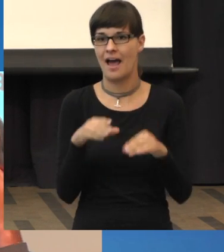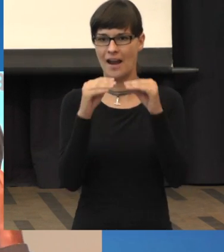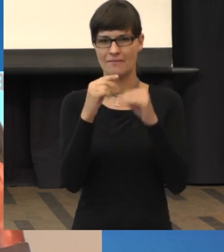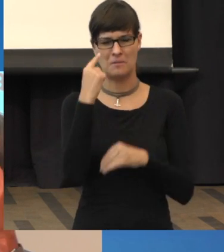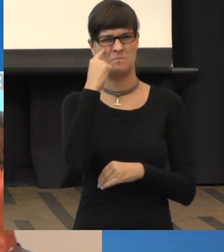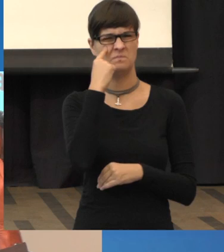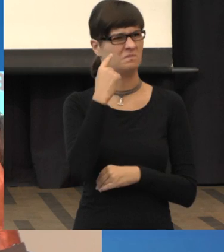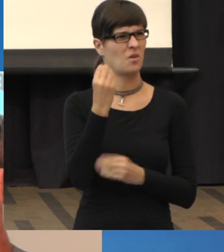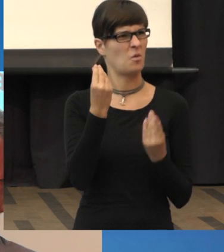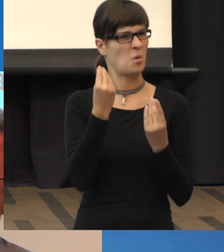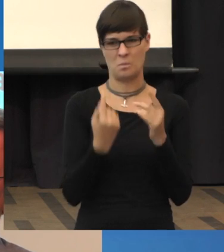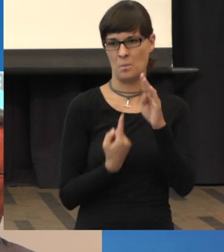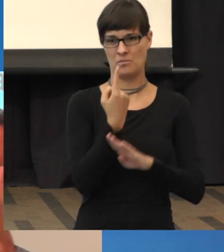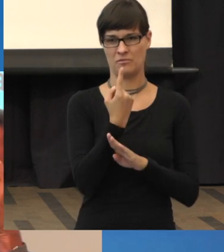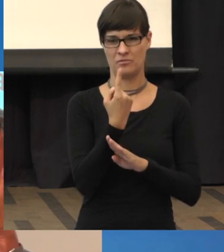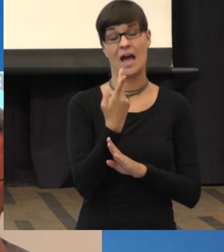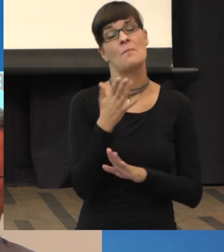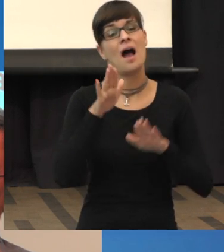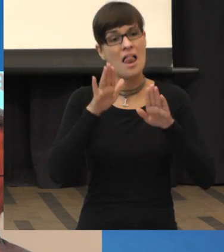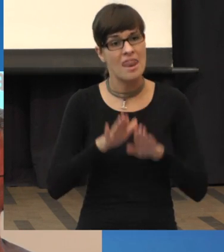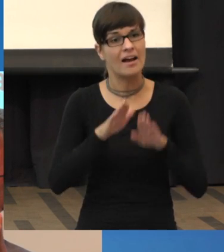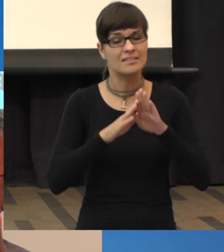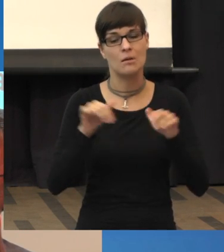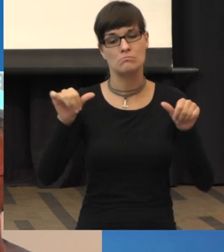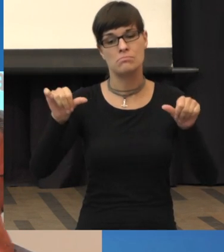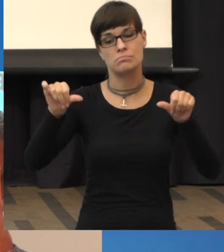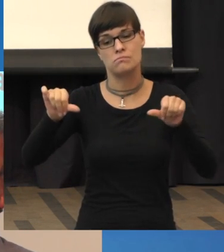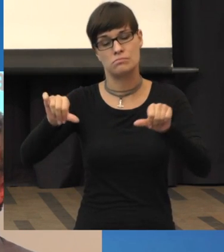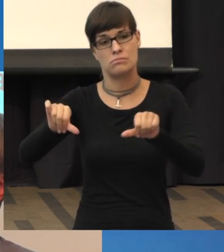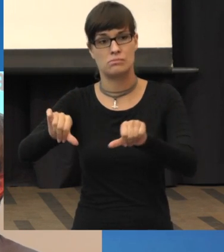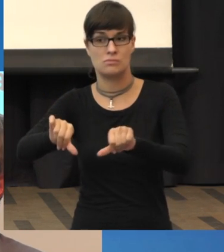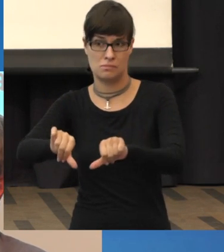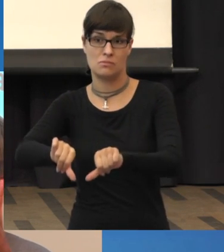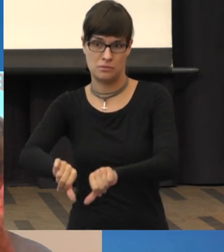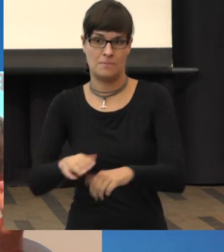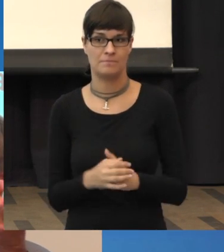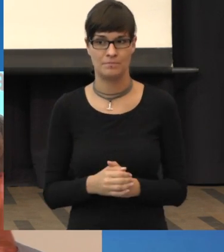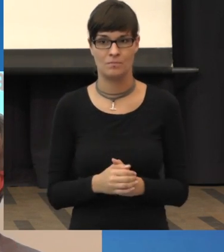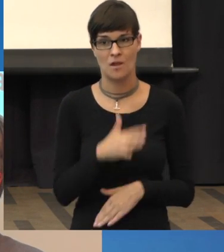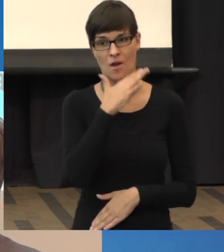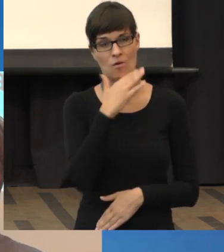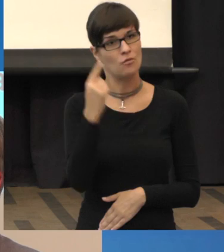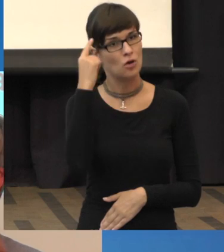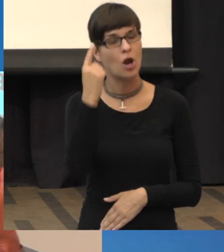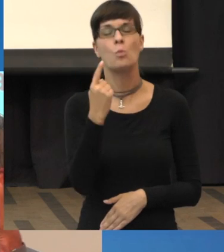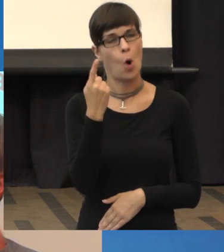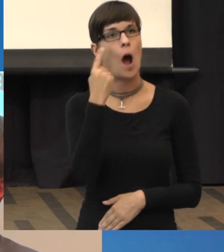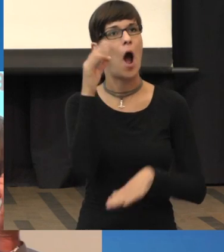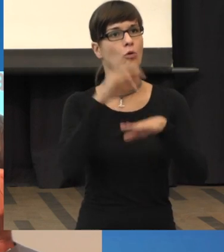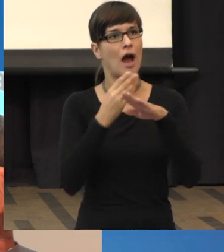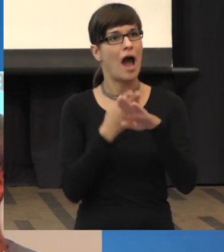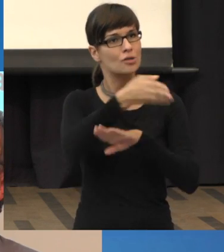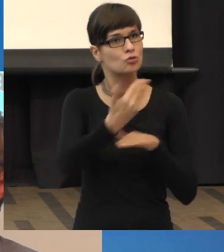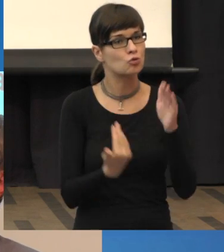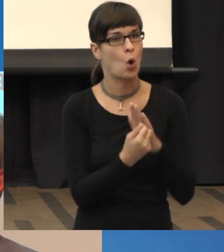Und das streitet aber langsam vor, das geht nicht schnell. Viele kommen auch und denken, ich brauche eigentlich nur eine neue Brille, meine